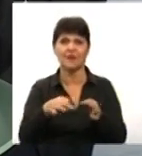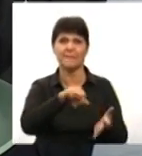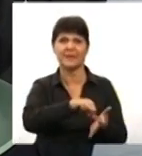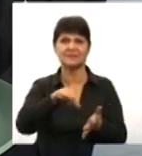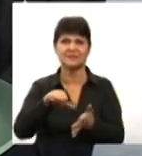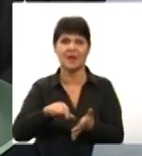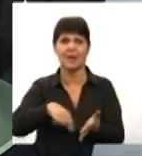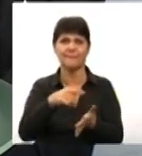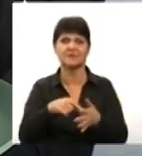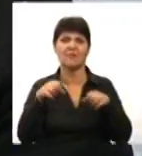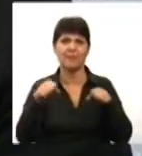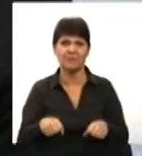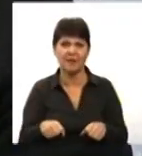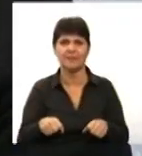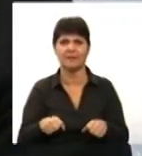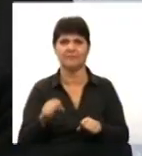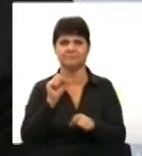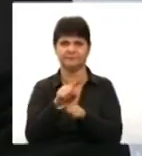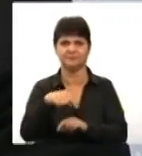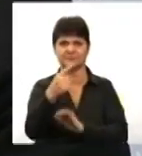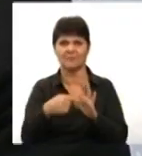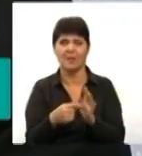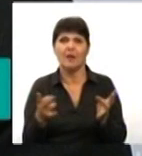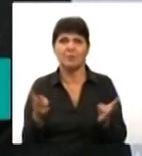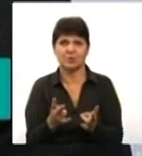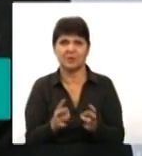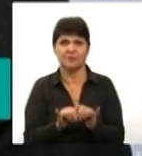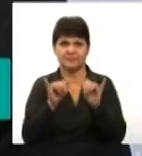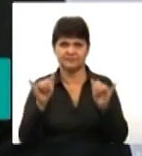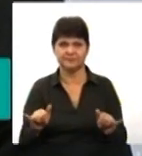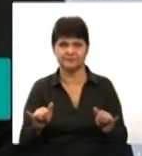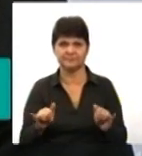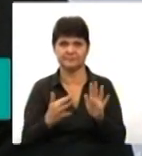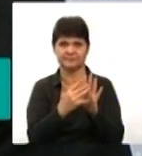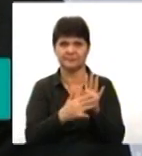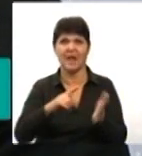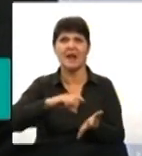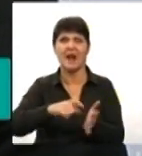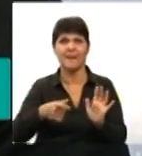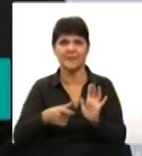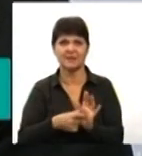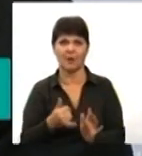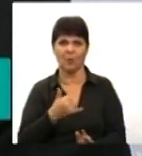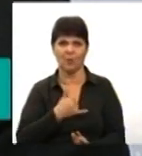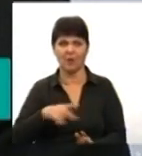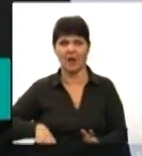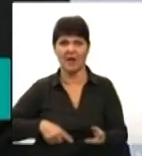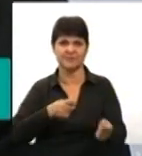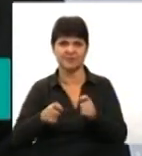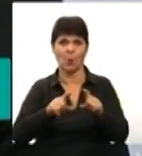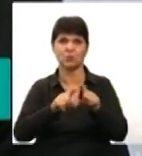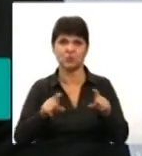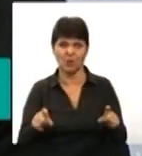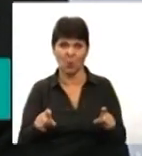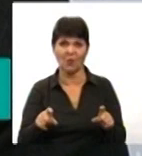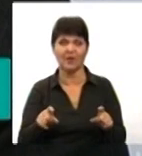піднімалося це питання, чи потрібно збільшувати кількість табличок Брайля, скажімо, на кабінетах у наших адміністративних установах і